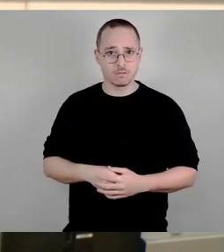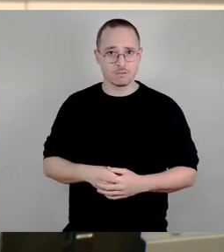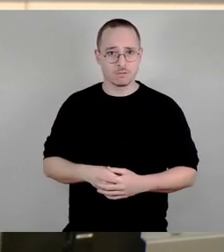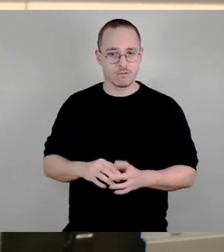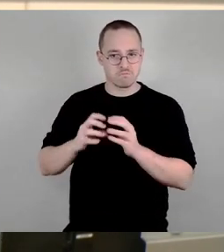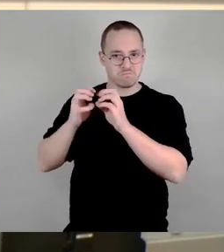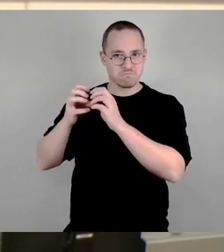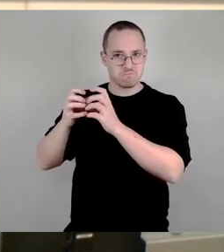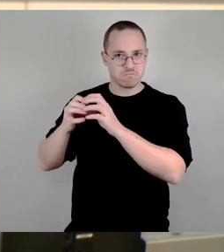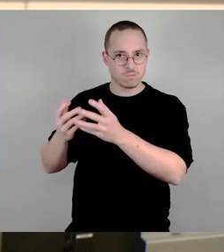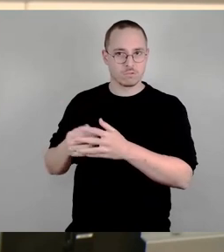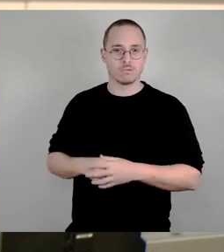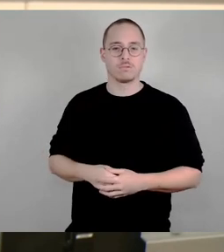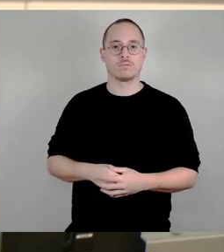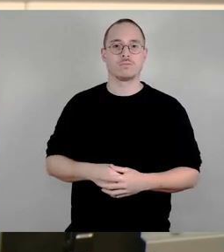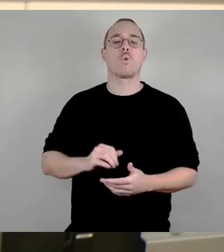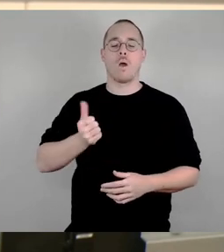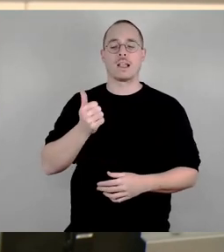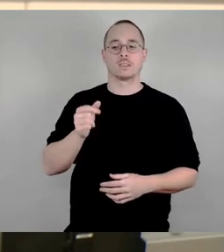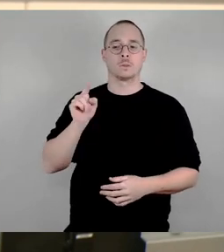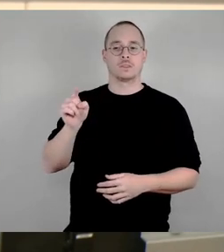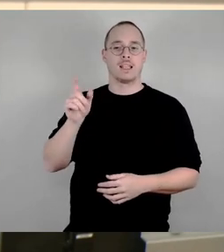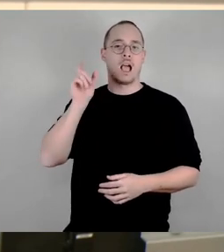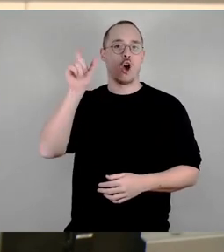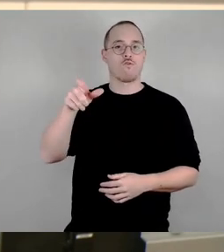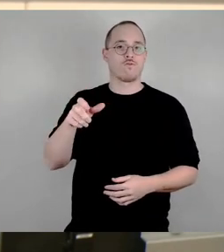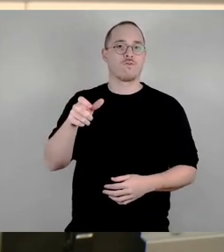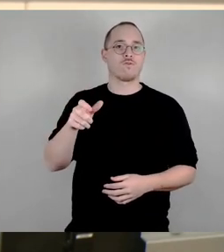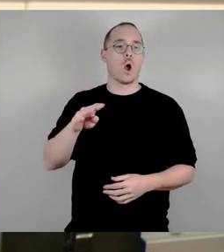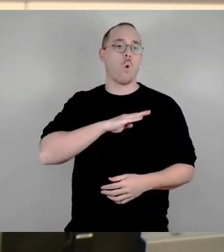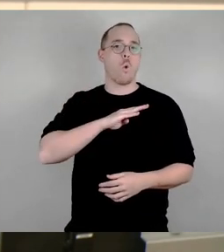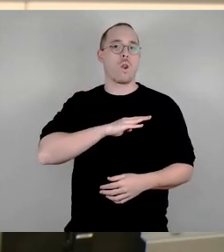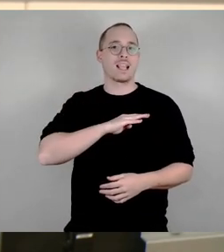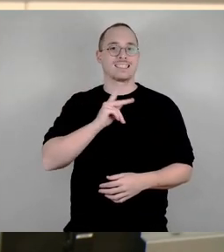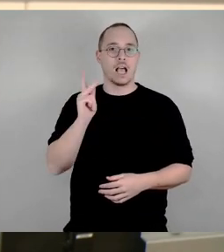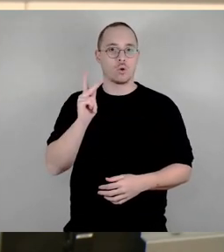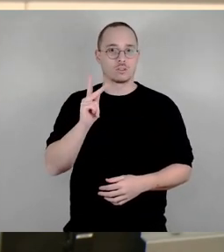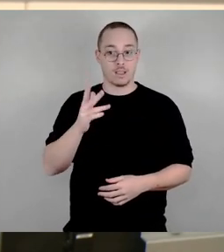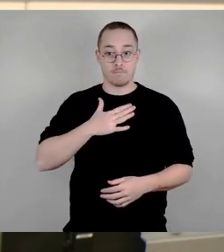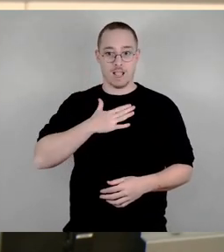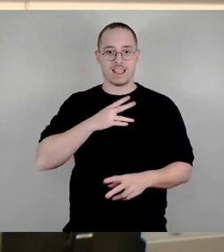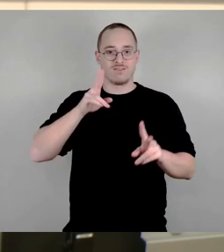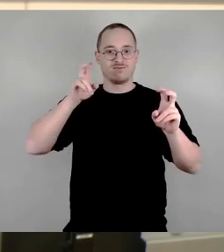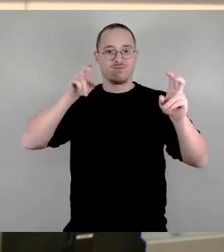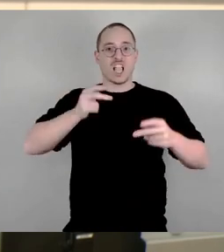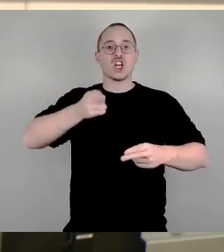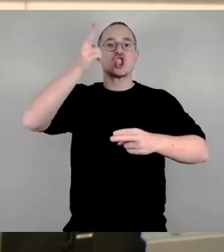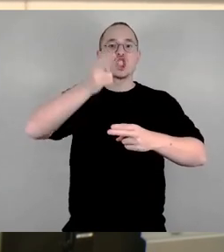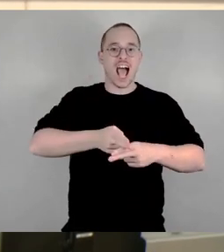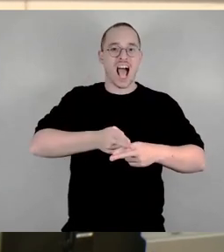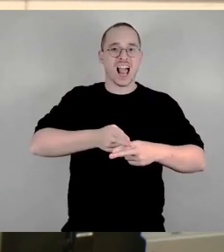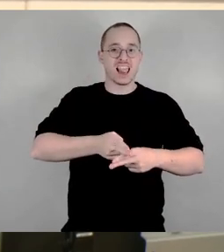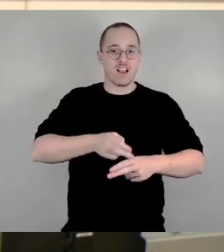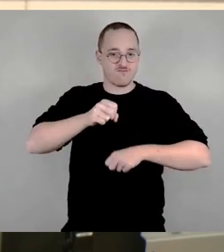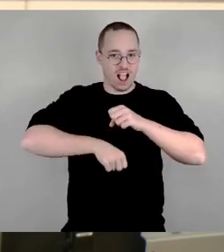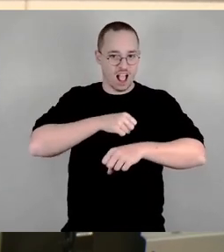Also erstmal an Kollegin Krause, mein Stahlrost ist nicht Stahl, sondern Aluminium, mit dem ich durch die Gegend radel und das ist kein Auto meistens.